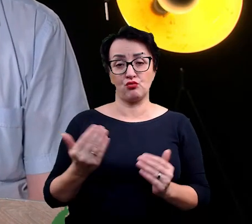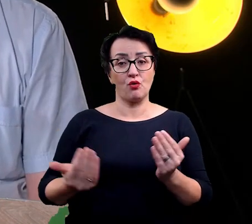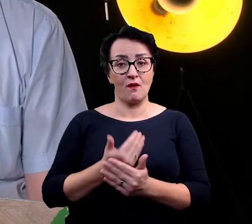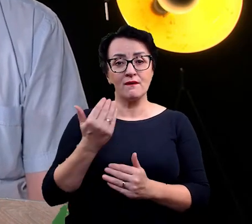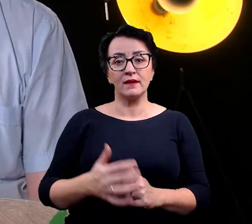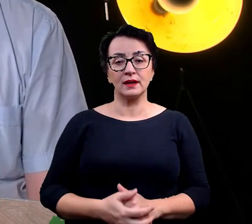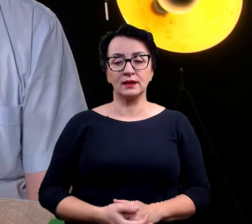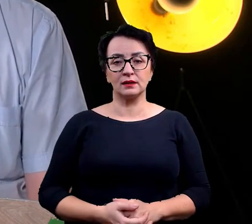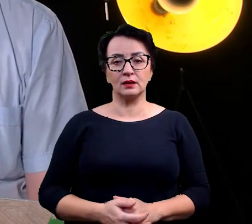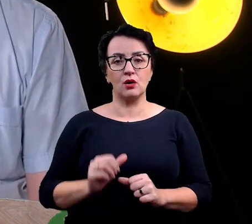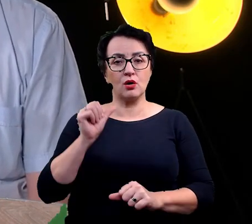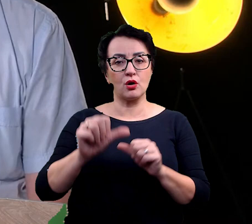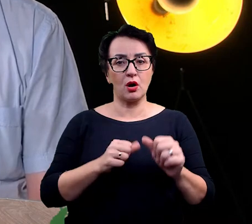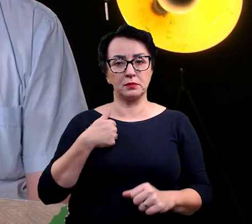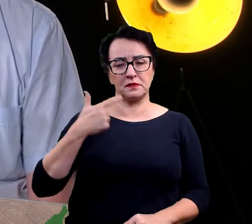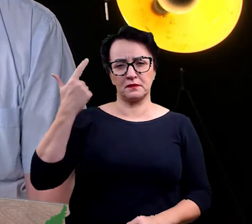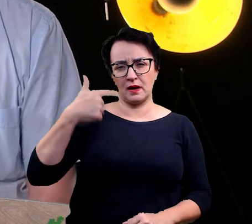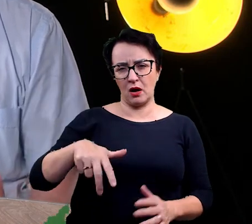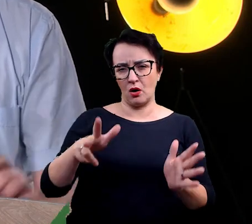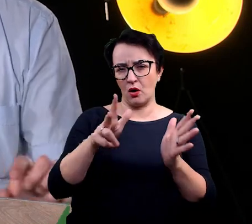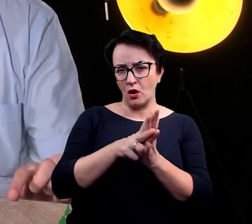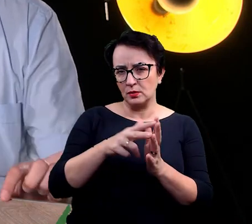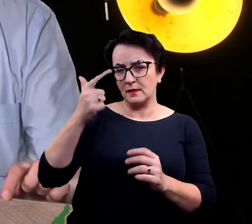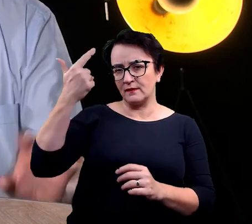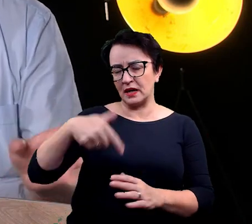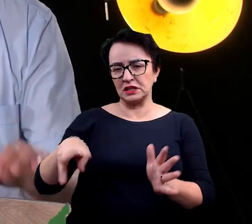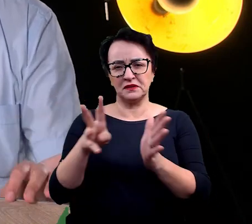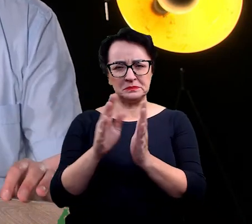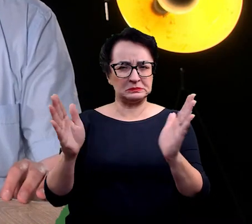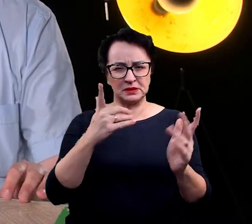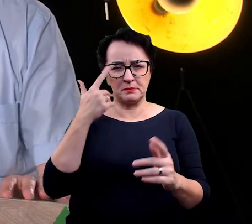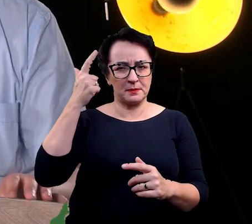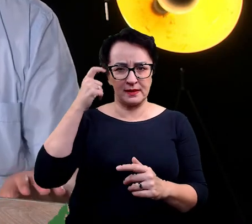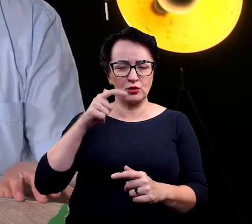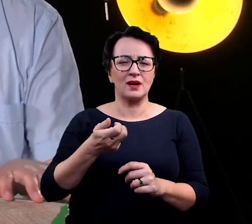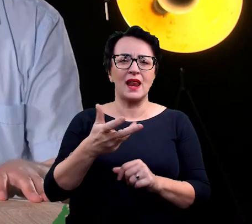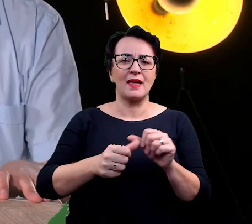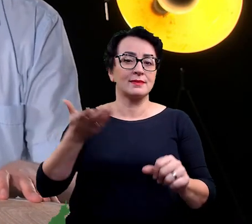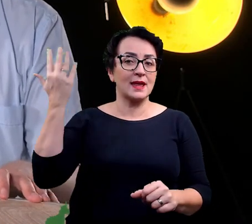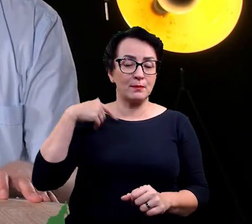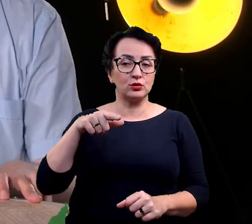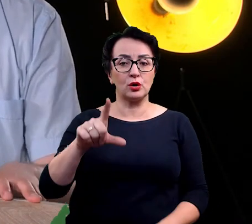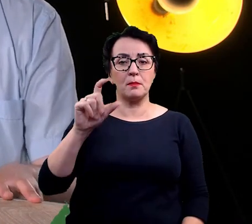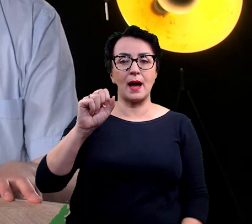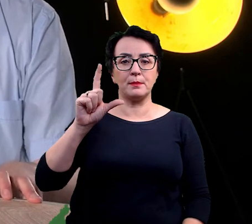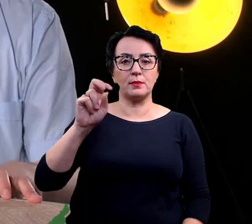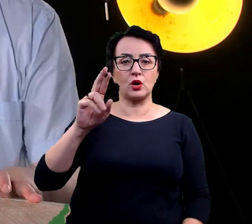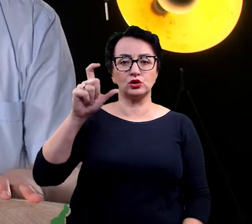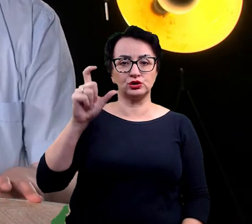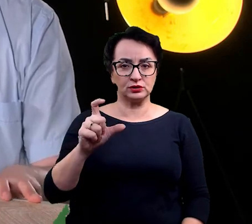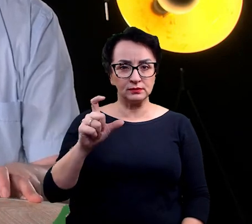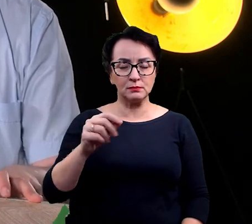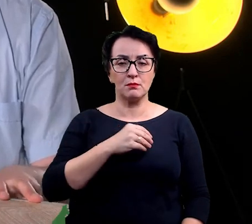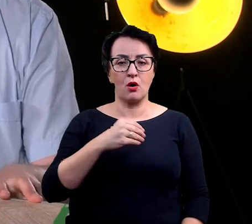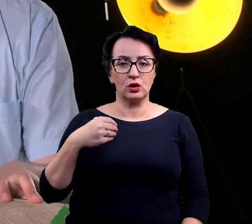w roku 2018 lub 2019, już teraz nie pamiętam dokładnie, ale kilka lat temu. Jest to gatunek paproci, która po